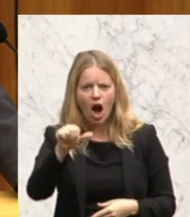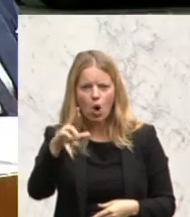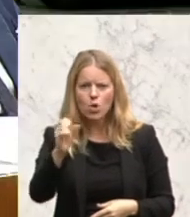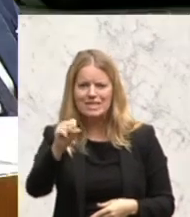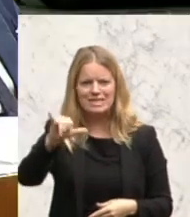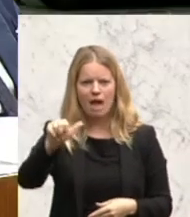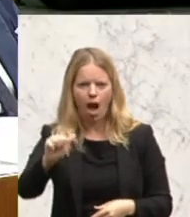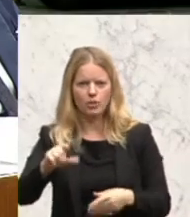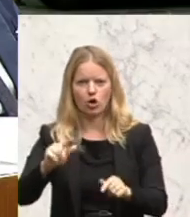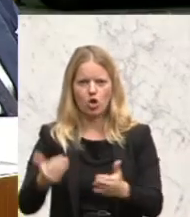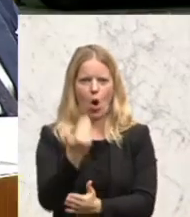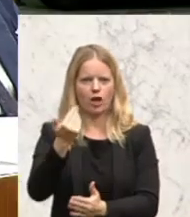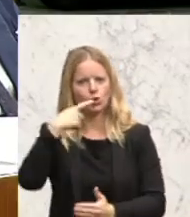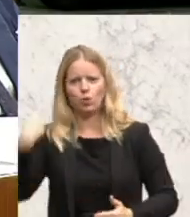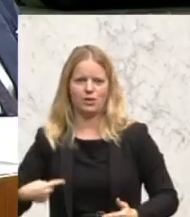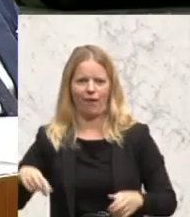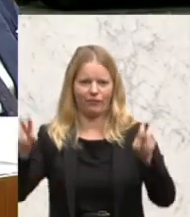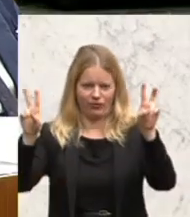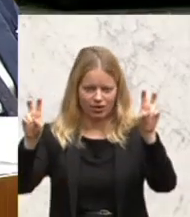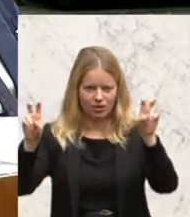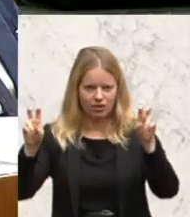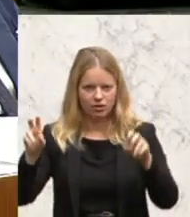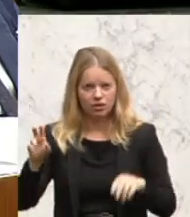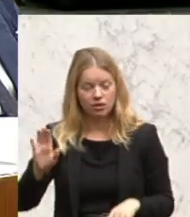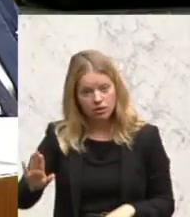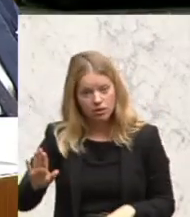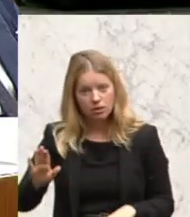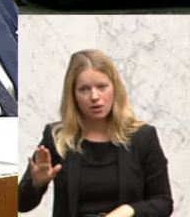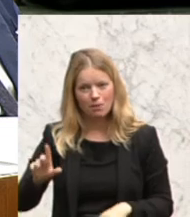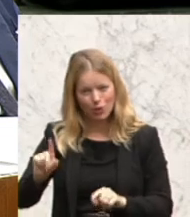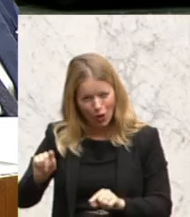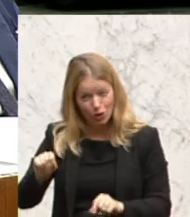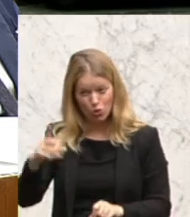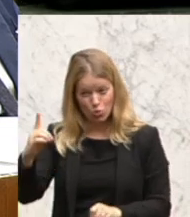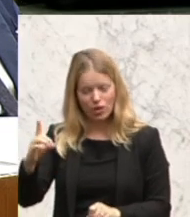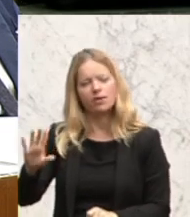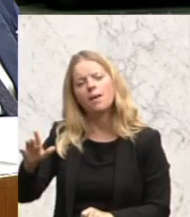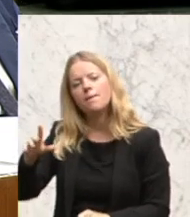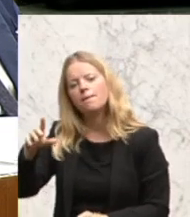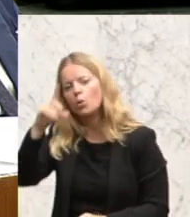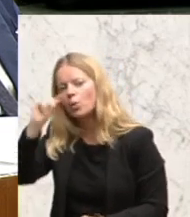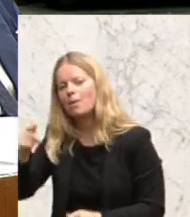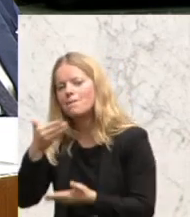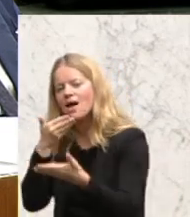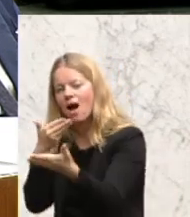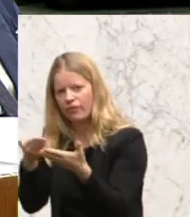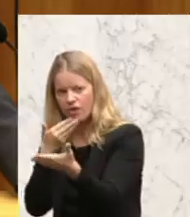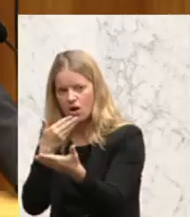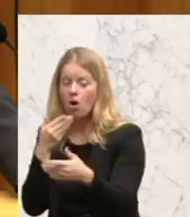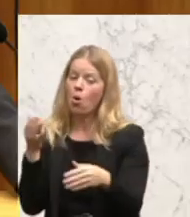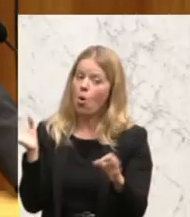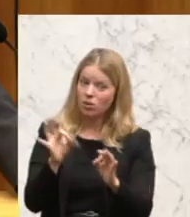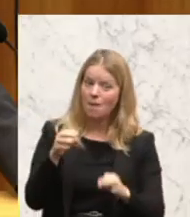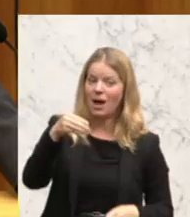Neu-Russland heißt das bei Dugin, dem Putin-Berater. Und bei Maxim Shevchenko,